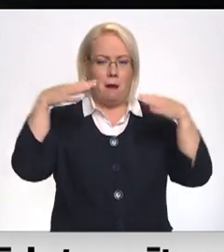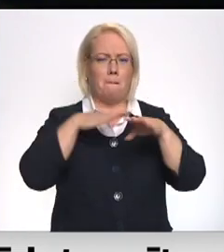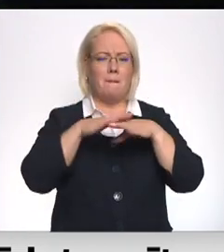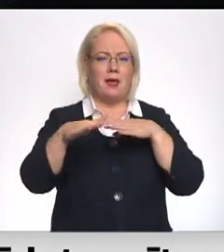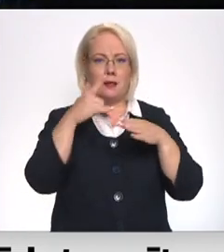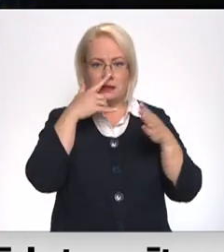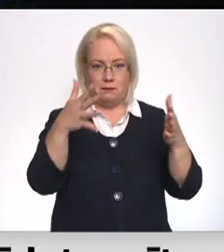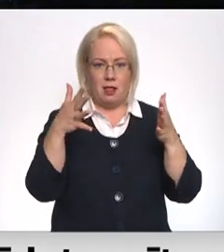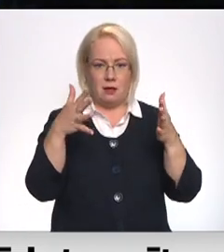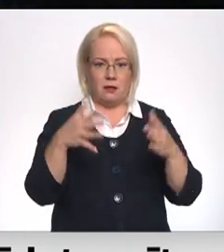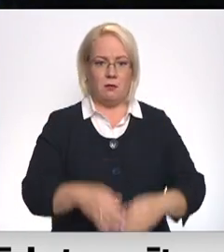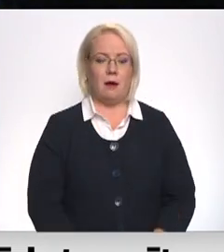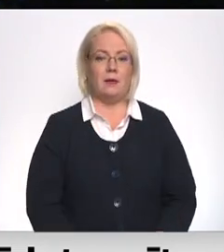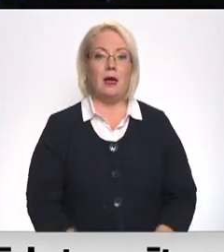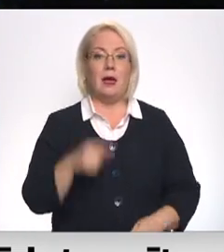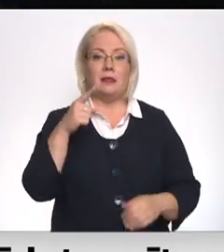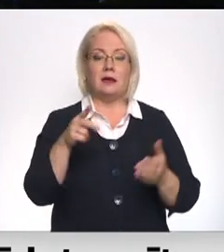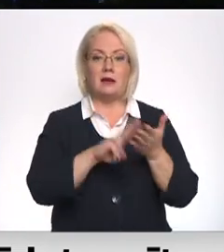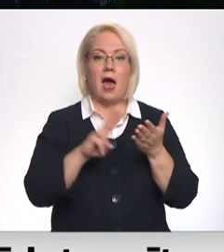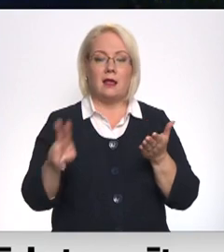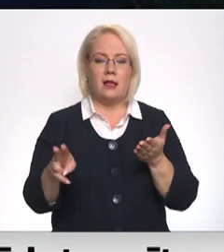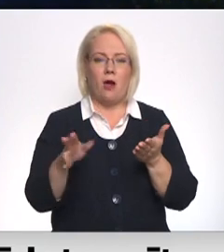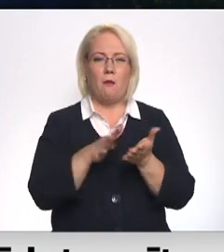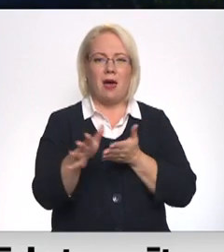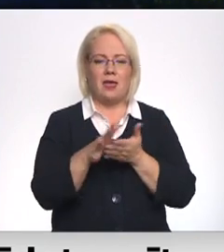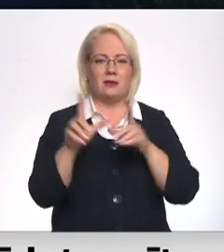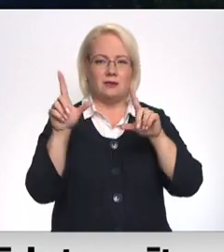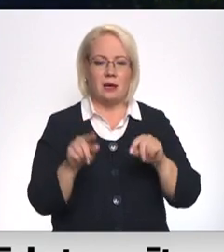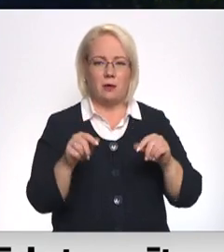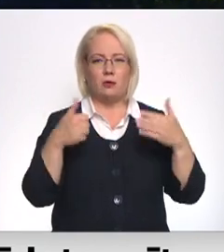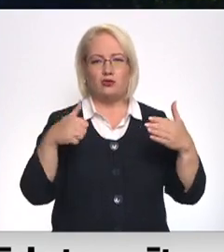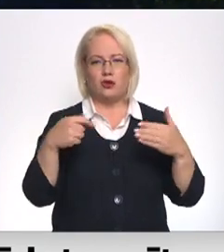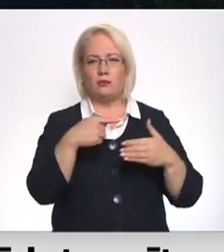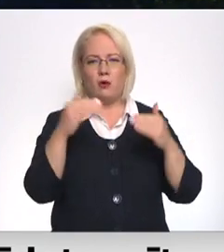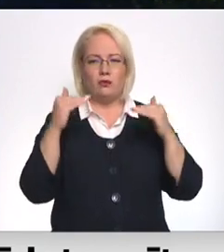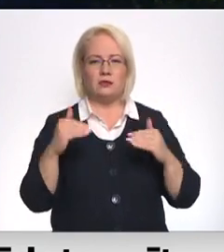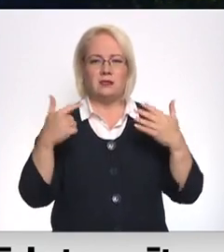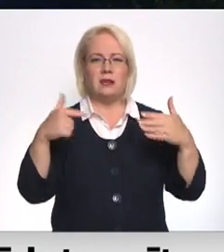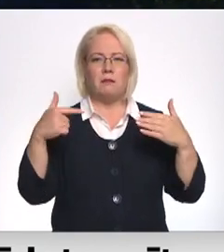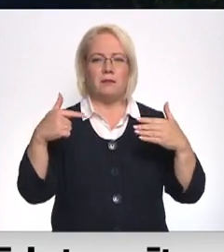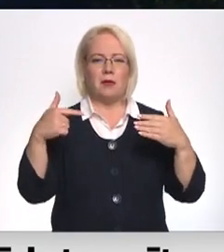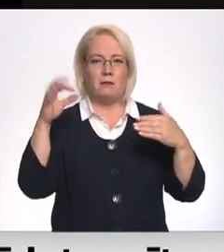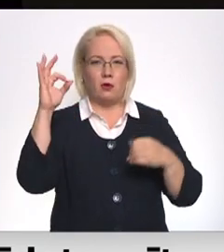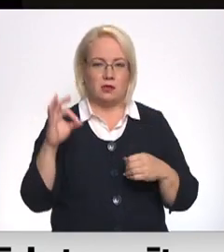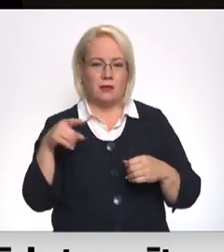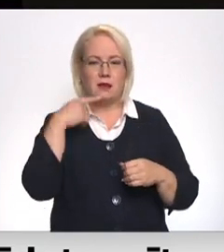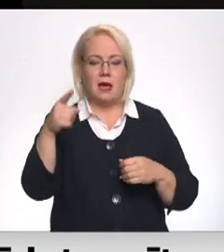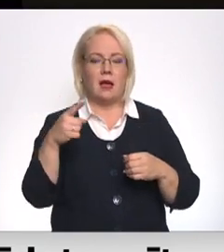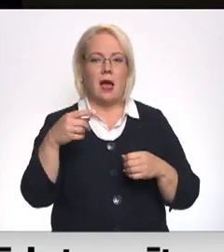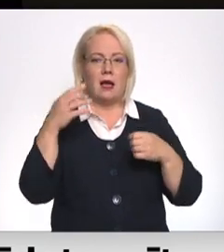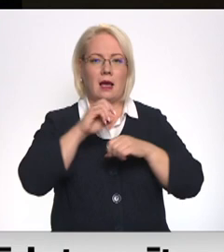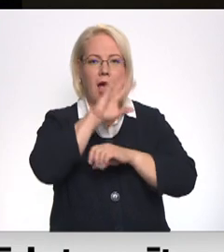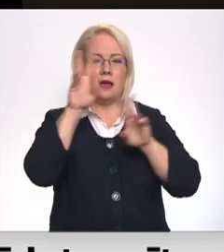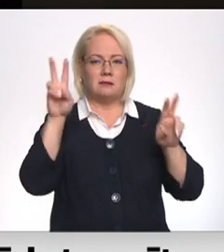požumā. Tas ļautu patēriņu samazināt no 60 līdz 70 procentiem, norāda uzņēmuma Rīgas gaisma tehniskais direktors.